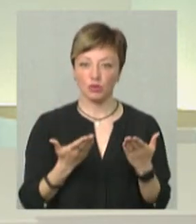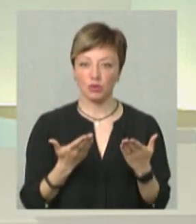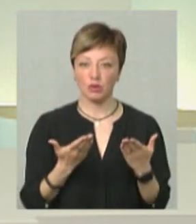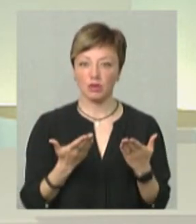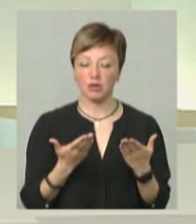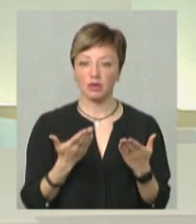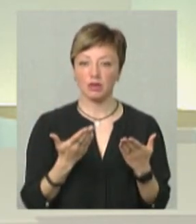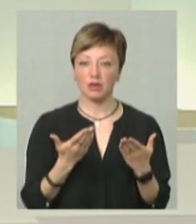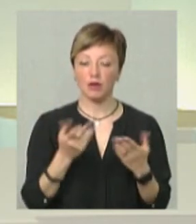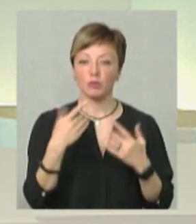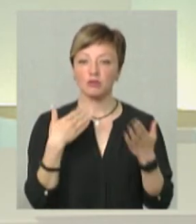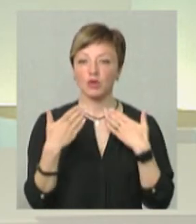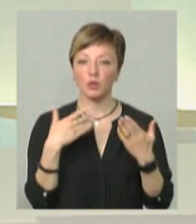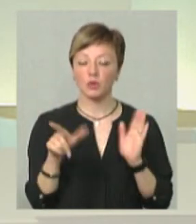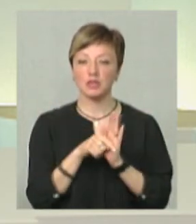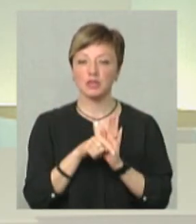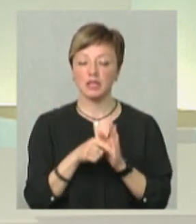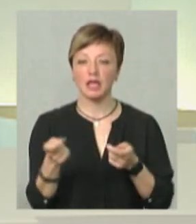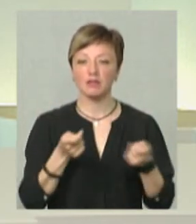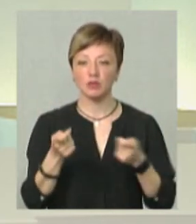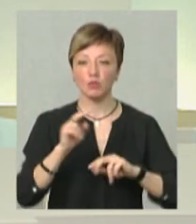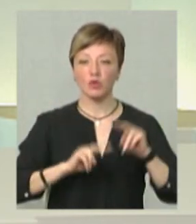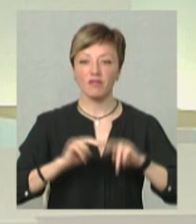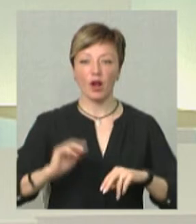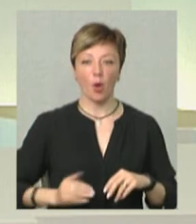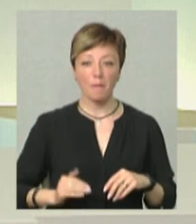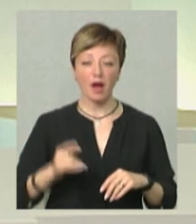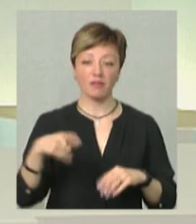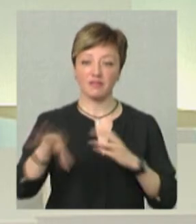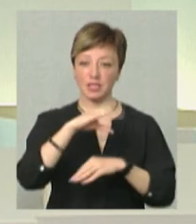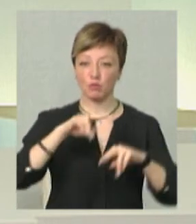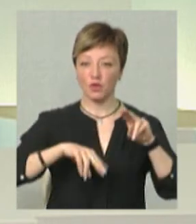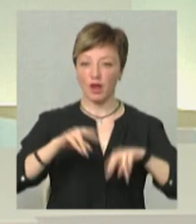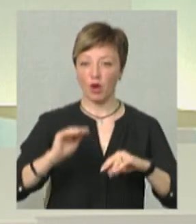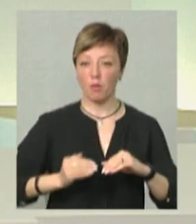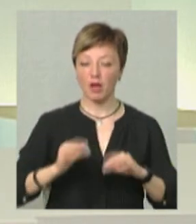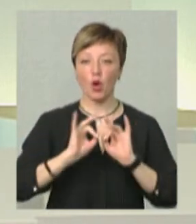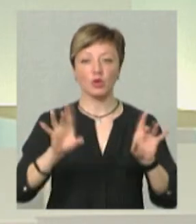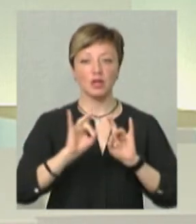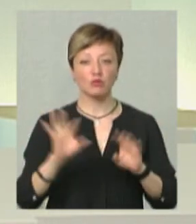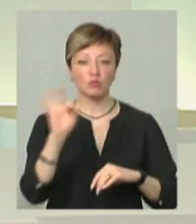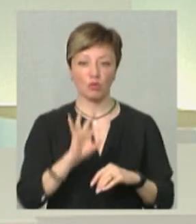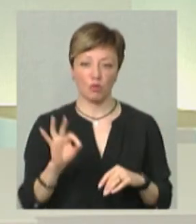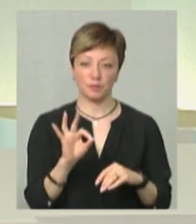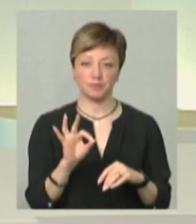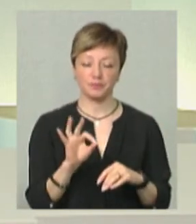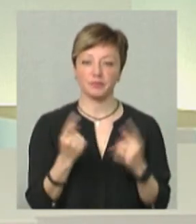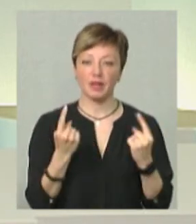поспілкуєтесь з керівництвом будівельних компаній, усі будівельні компанії розкажуть про